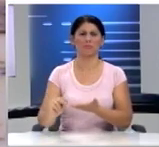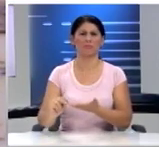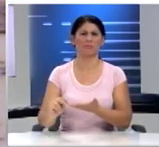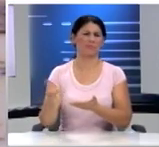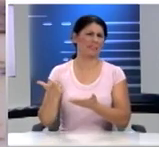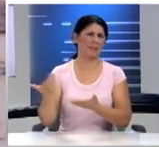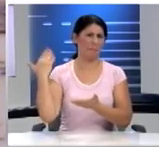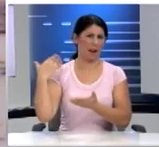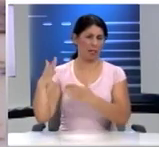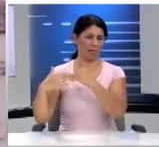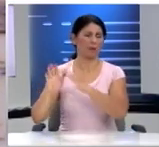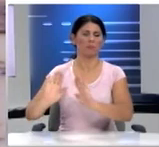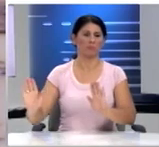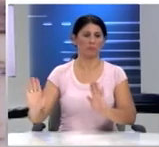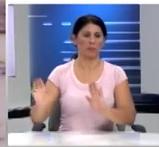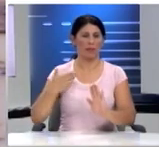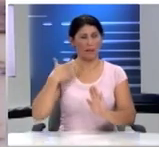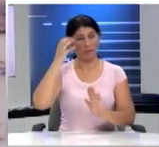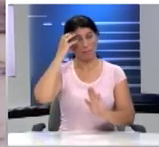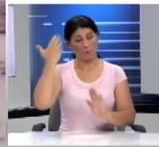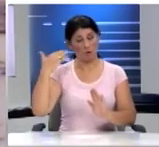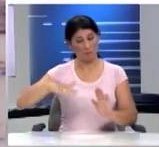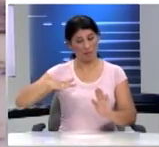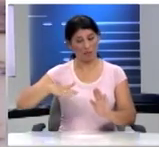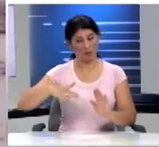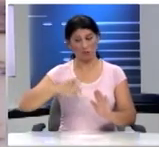κάτι που είχα διαβάσει στην ηλικία σας όταν ήμουν